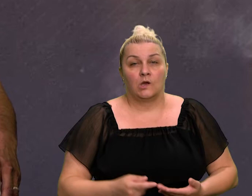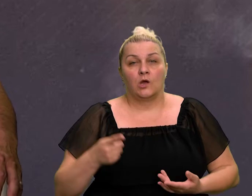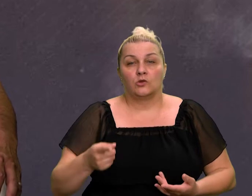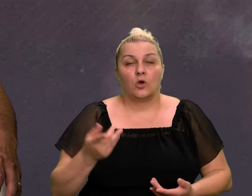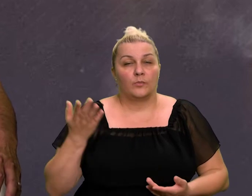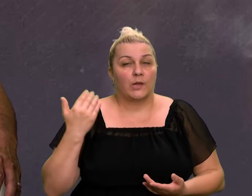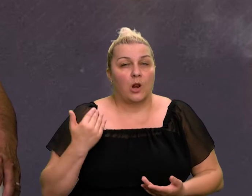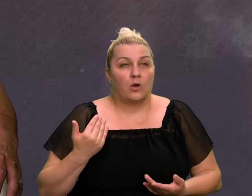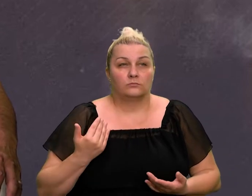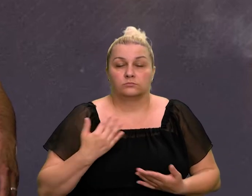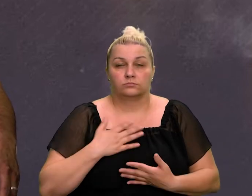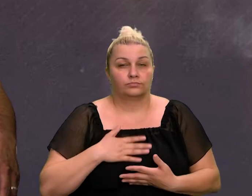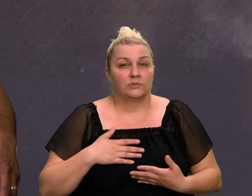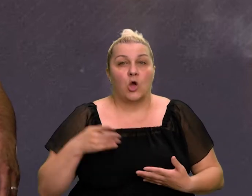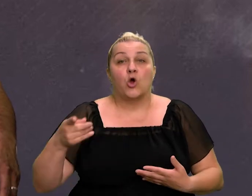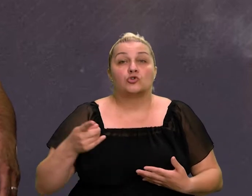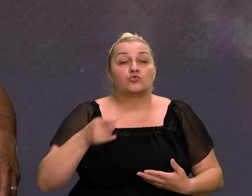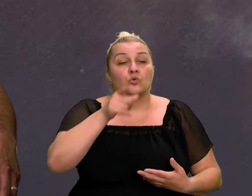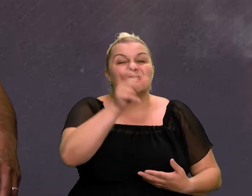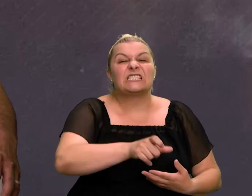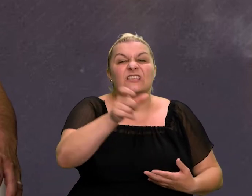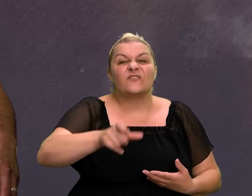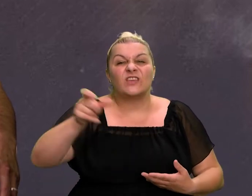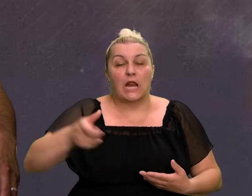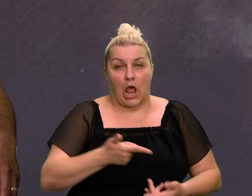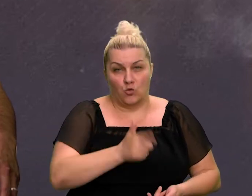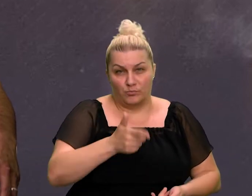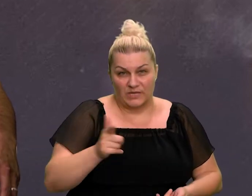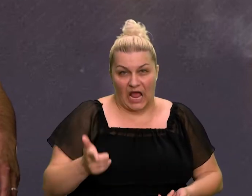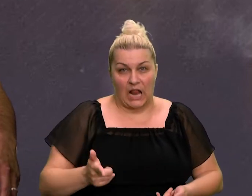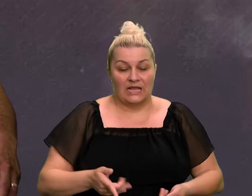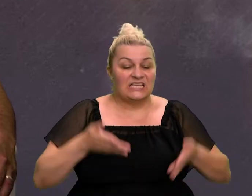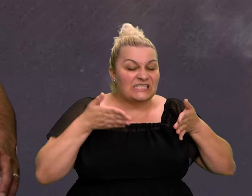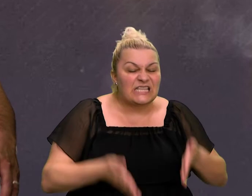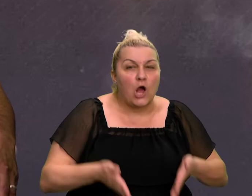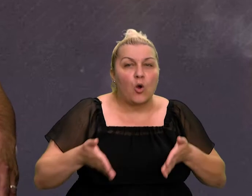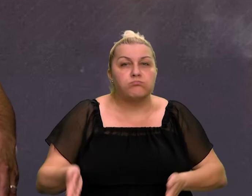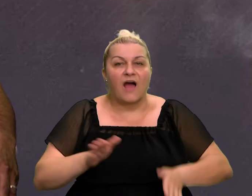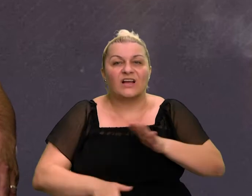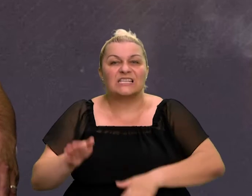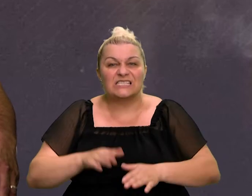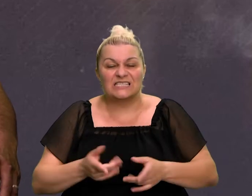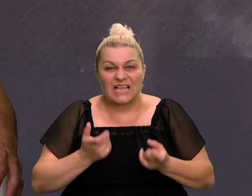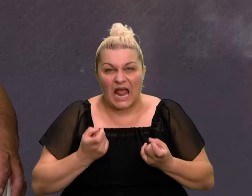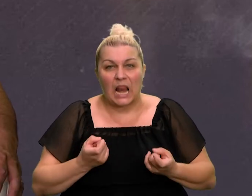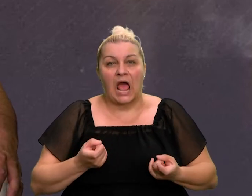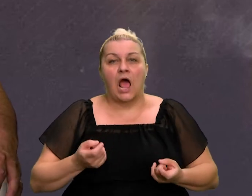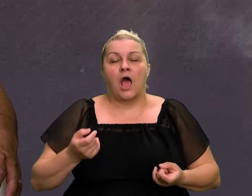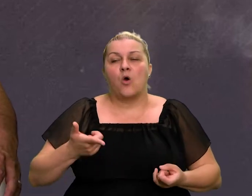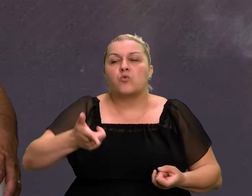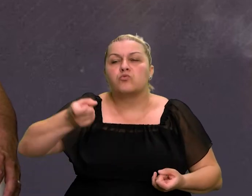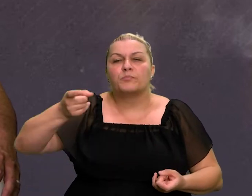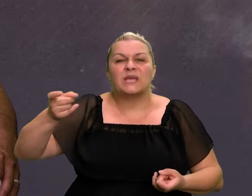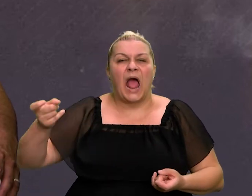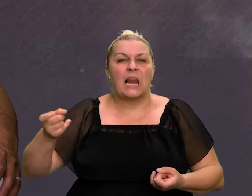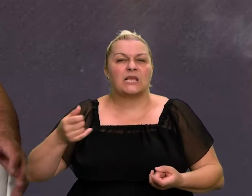kao prvo oni su ubijali tu civile, zapopali su sela, ubijali su stoku, to je toliki nered.